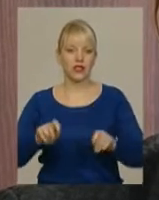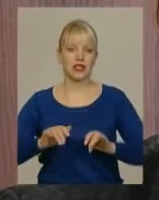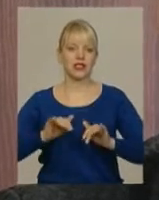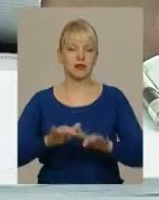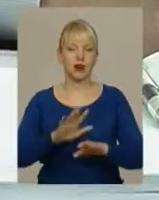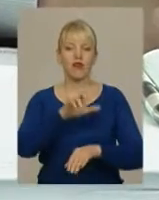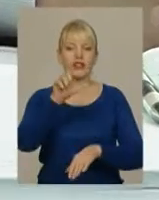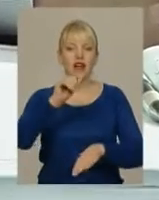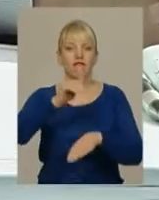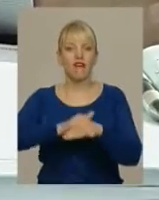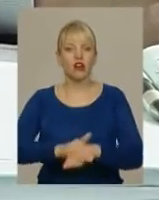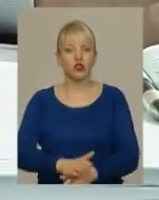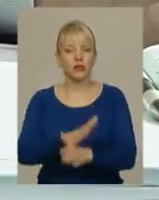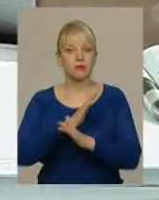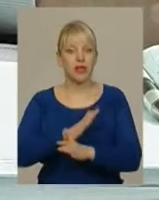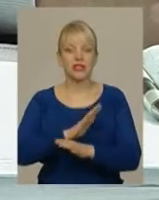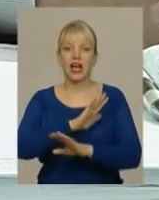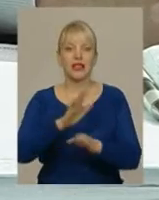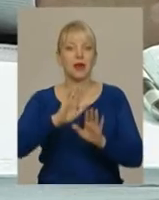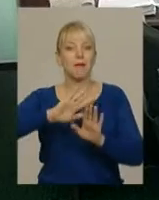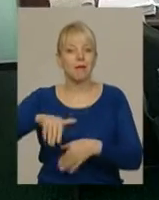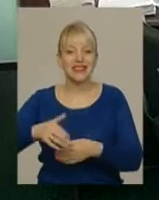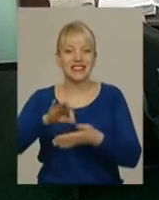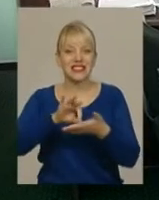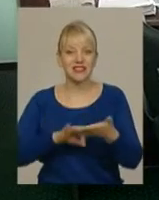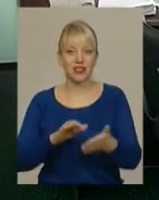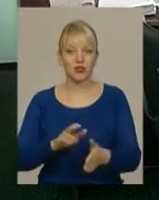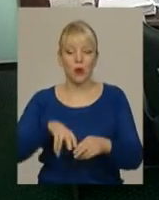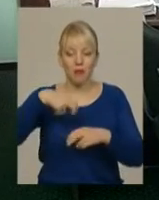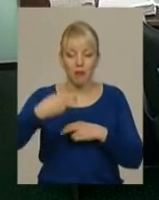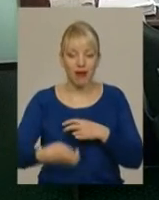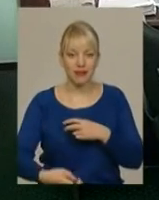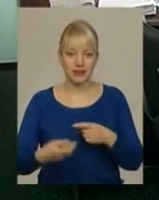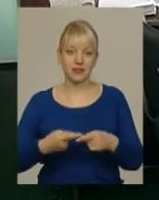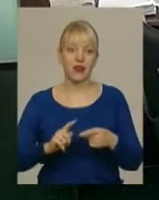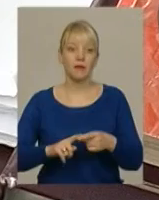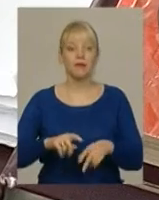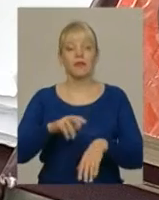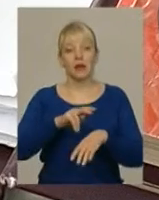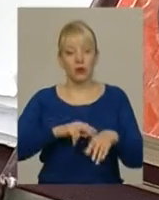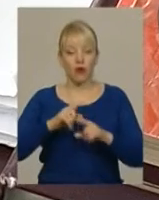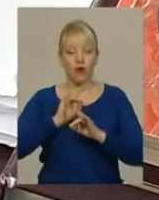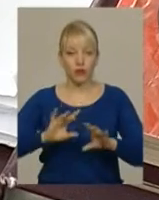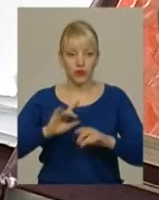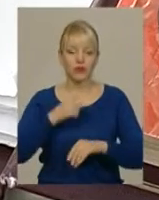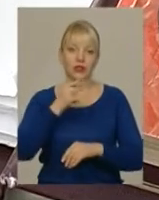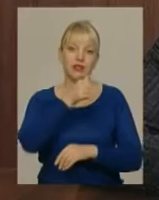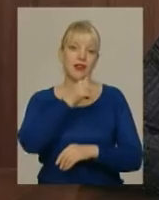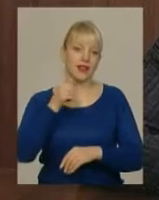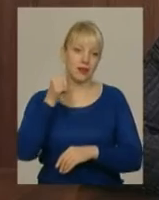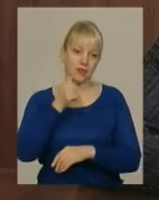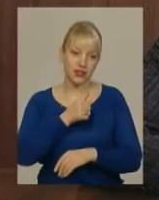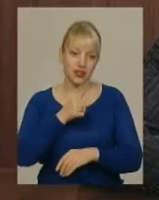смерті, а не після падіння дівчини, начальник слідчого відділу Хмельницької поліції Володимир Негуляєв посилається на таємницю слідства.